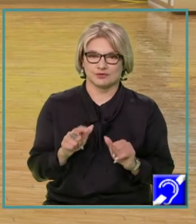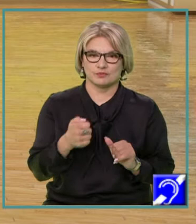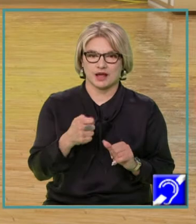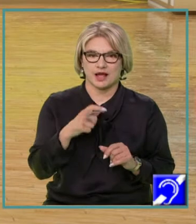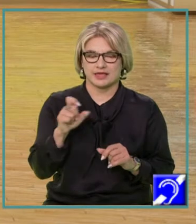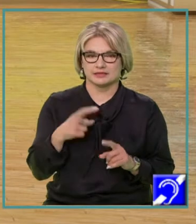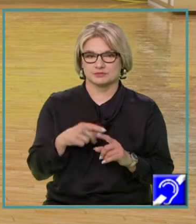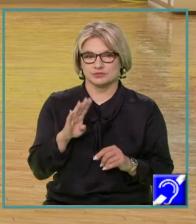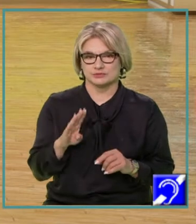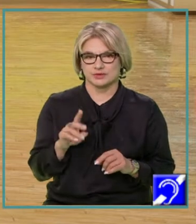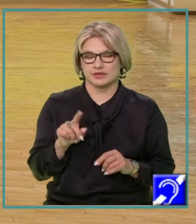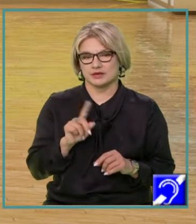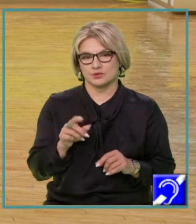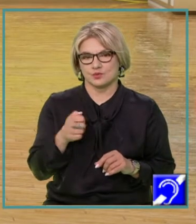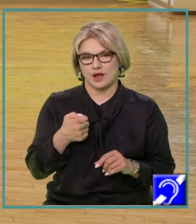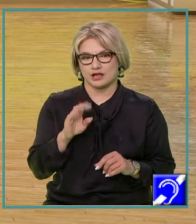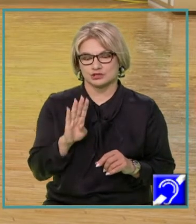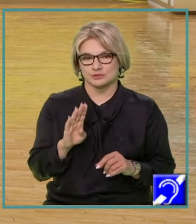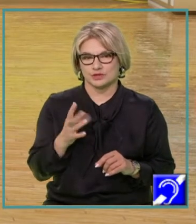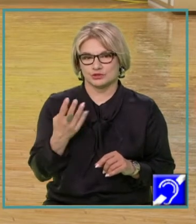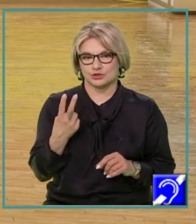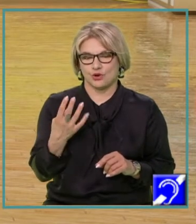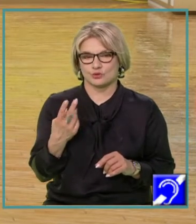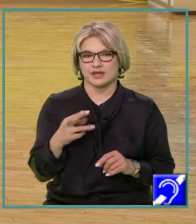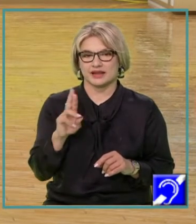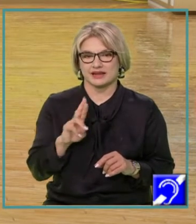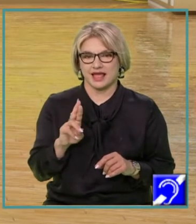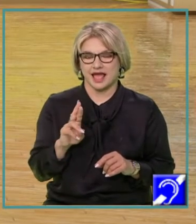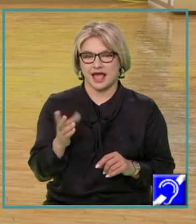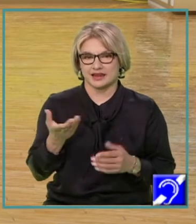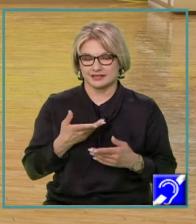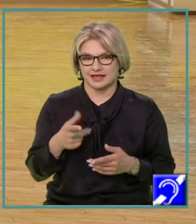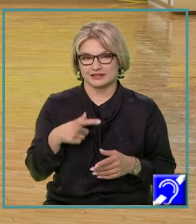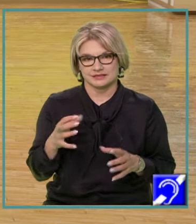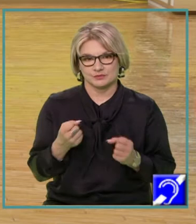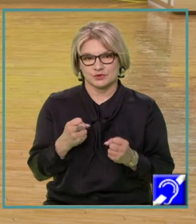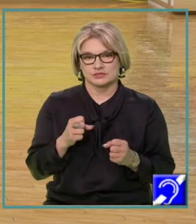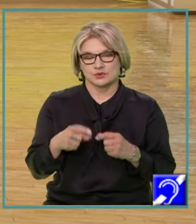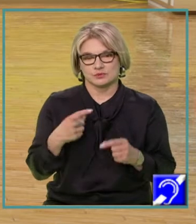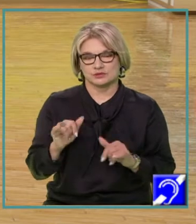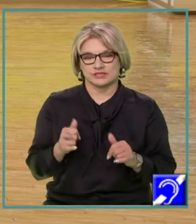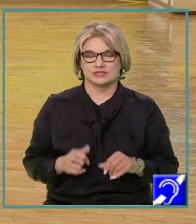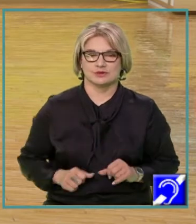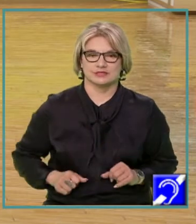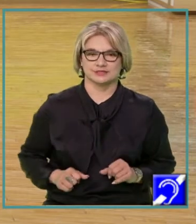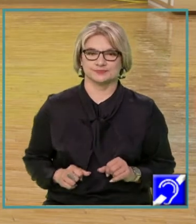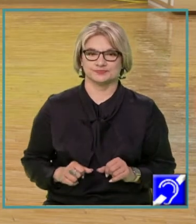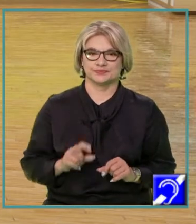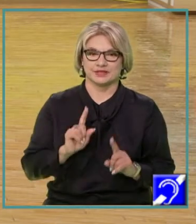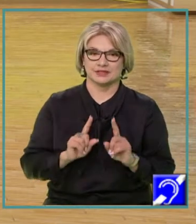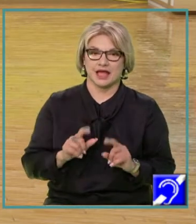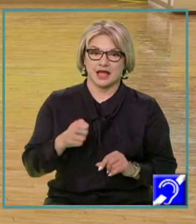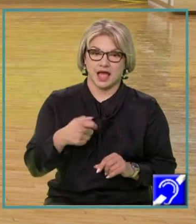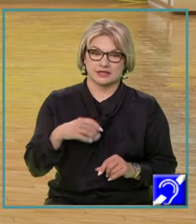plus b cu a și b două numere reale date, sunt posibile următoarele situații. Dacă a este